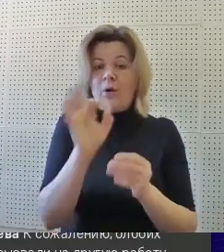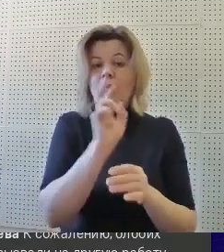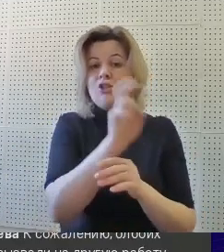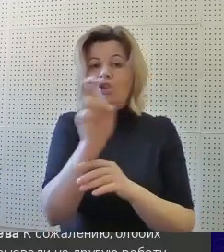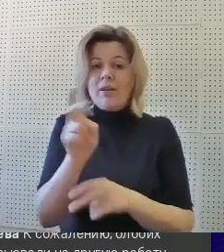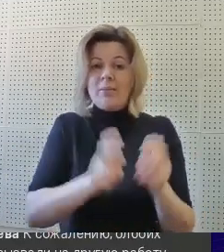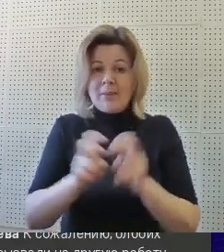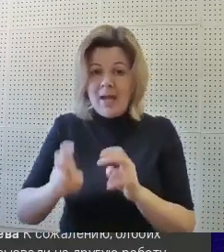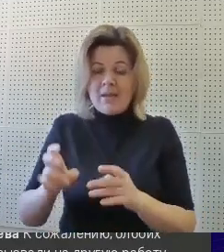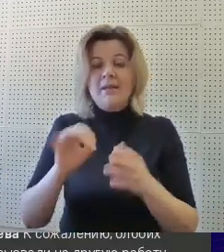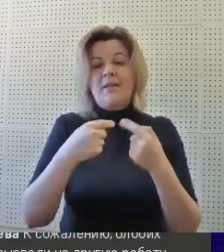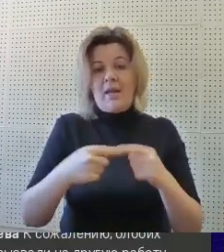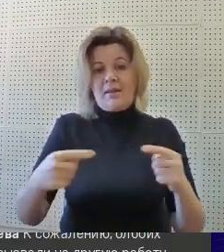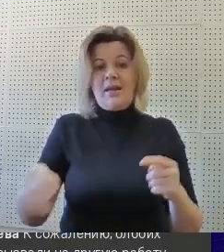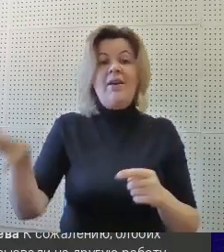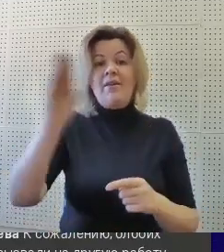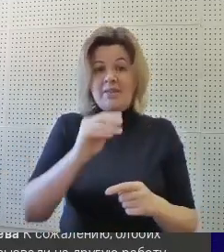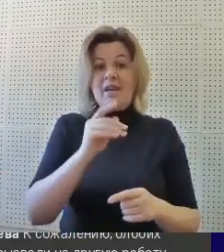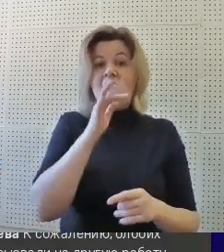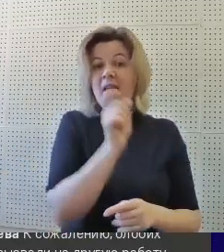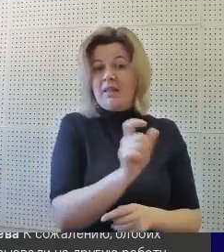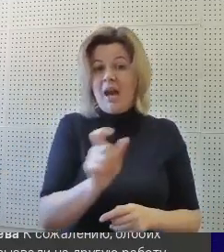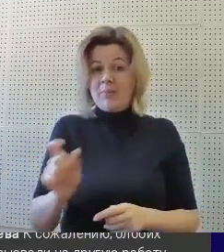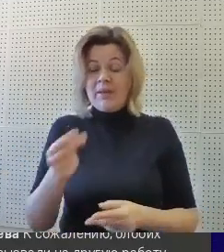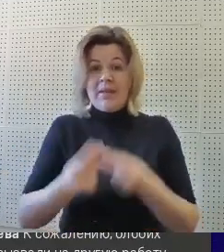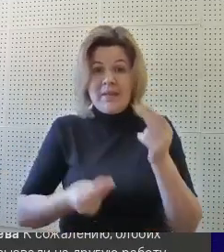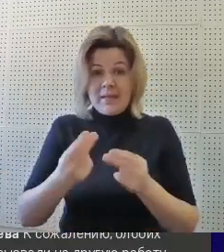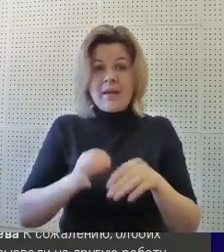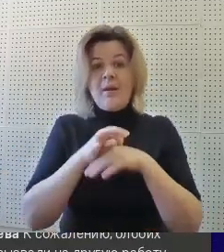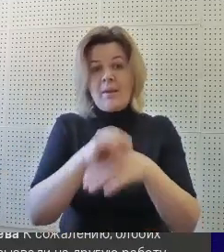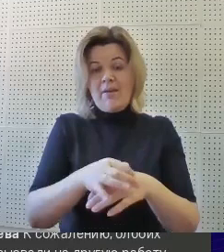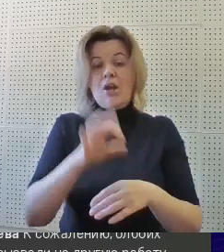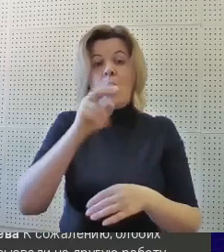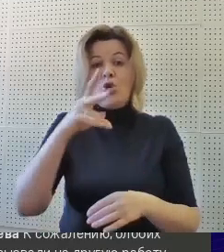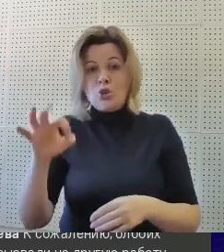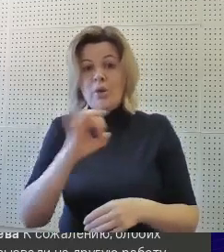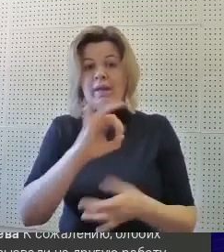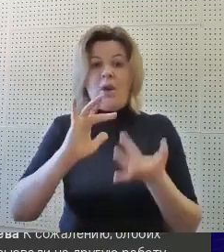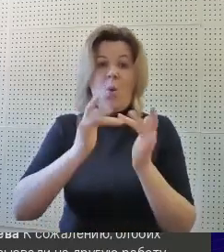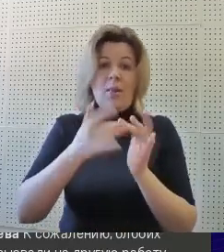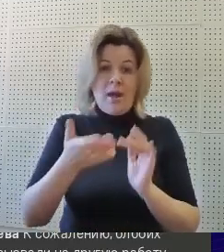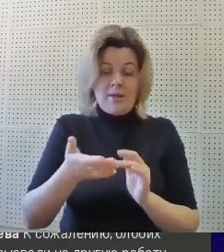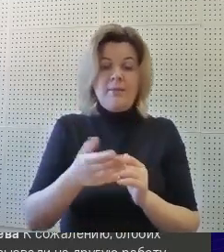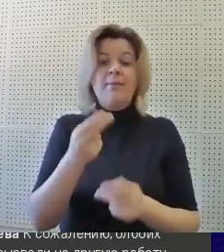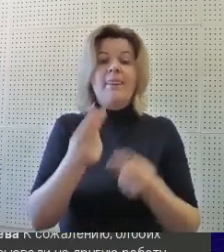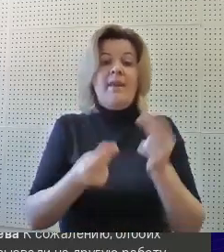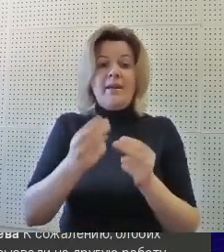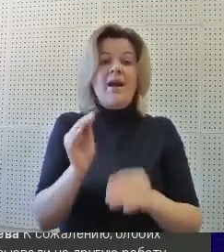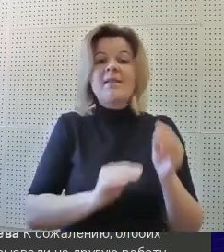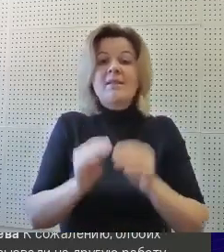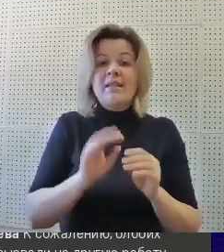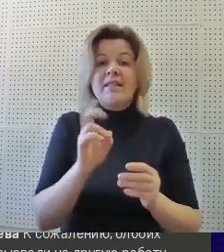о посещении предприятий и так далее. Все этапы игры стали проходить в очном варианте и онлайн. Игра